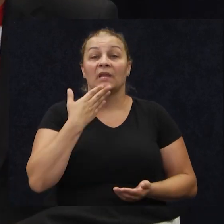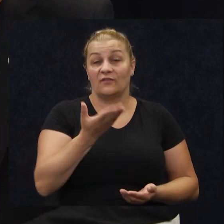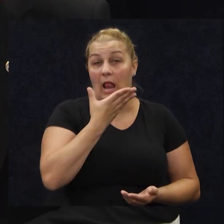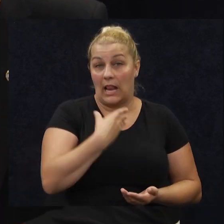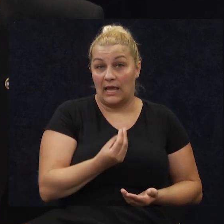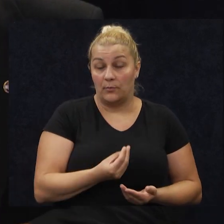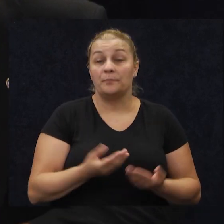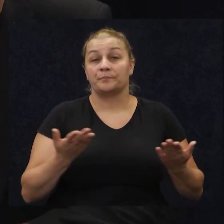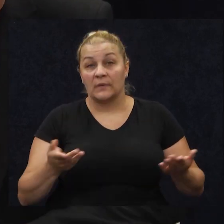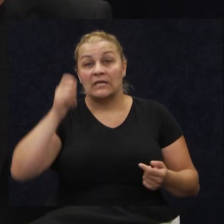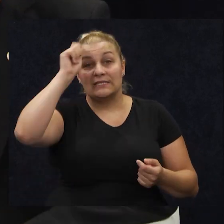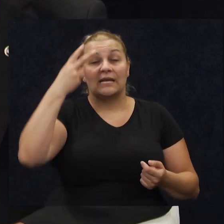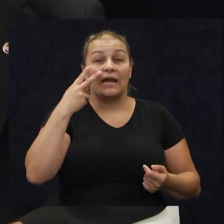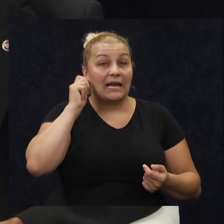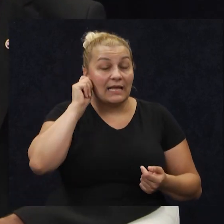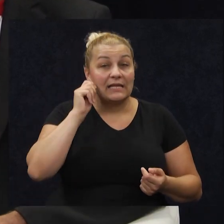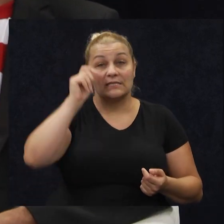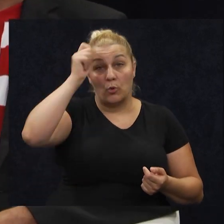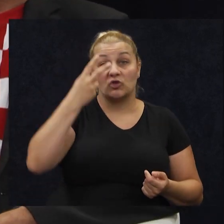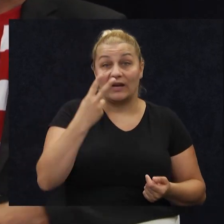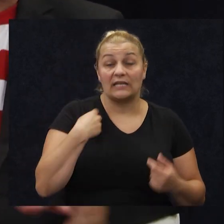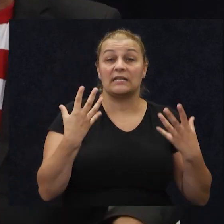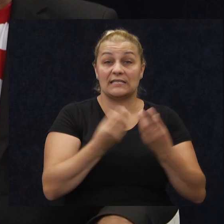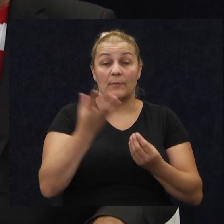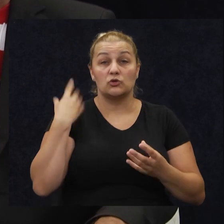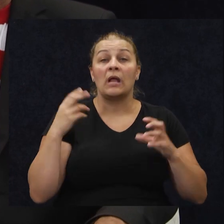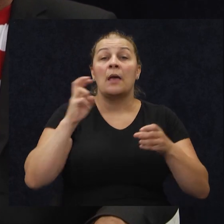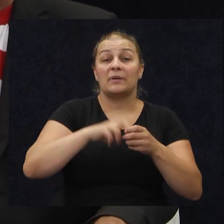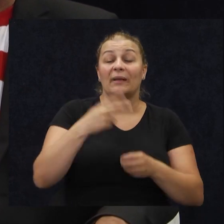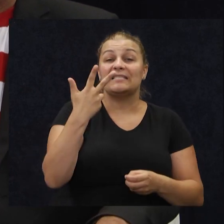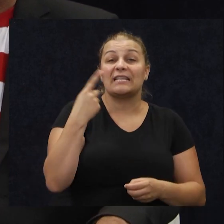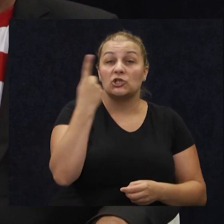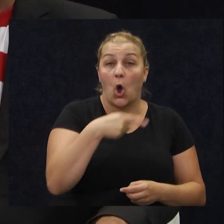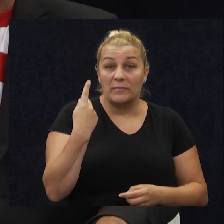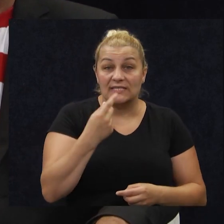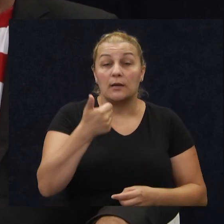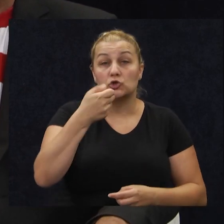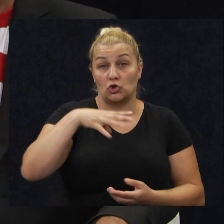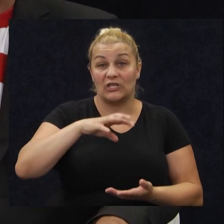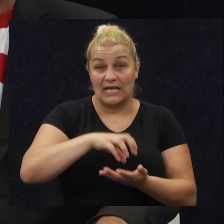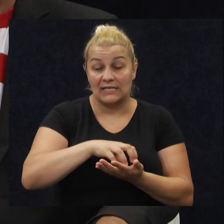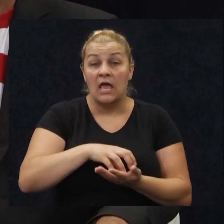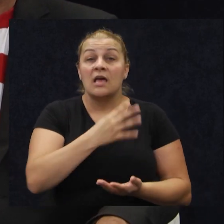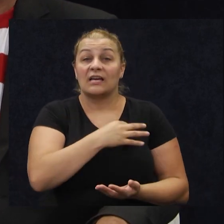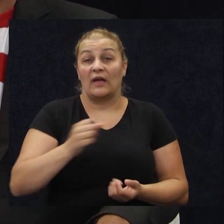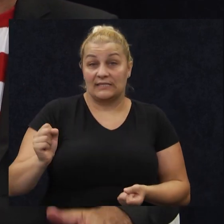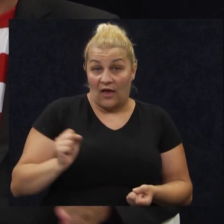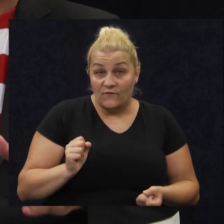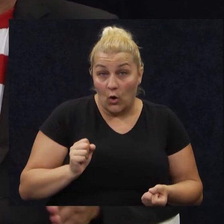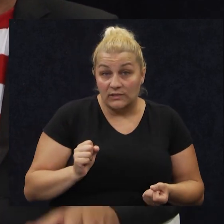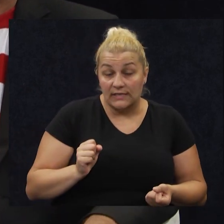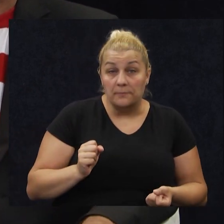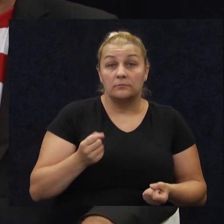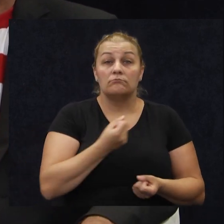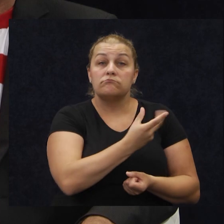Hvala. Evo, cijene negiteće, pošteni gledati, s nama u društvu su bili pripadnici 3. Omiške Bojne, 114. brigade Hrvatske vojske uz